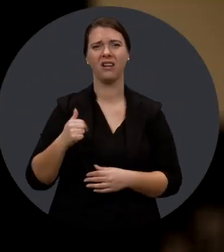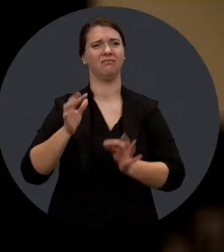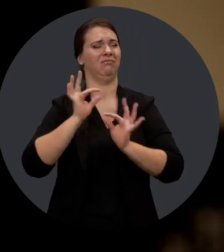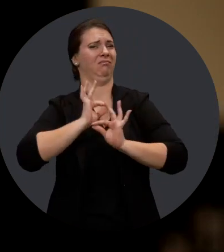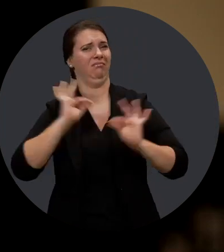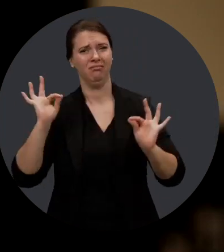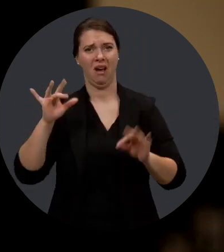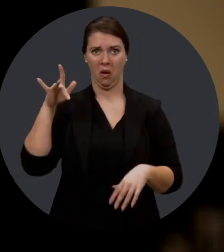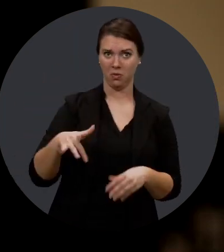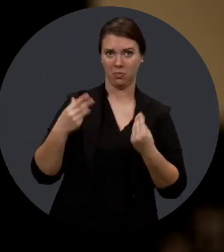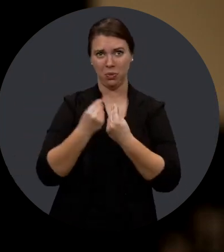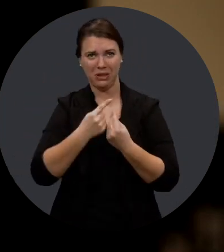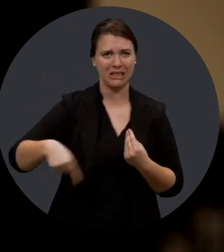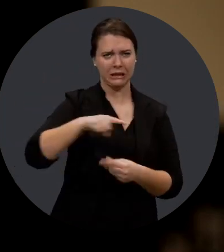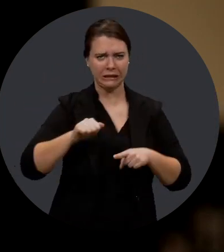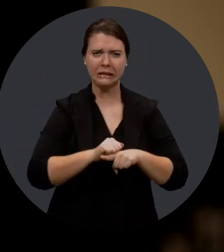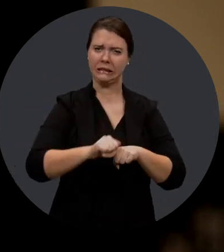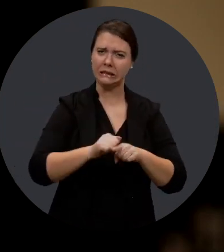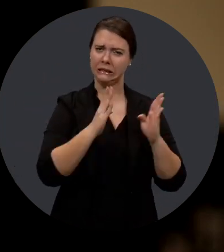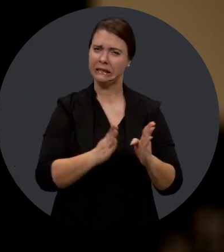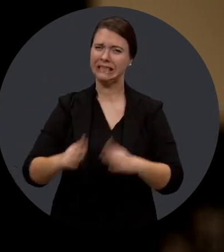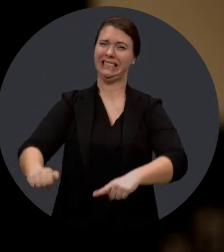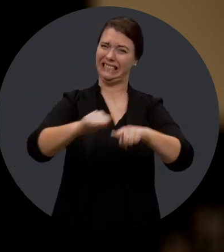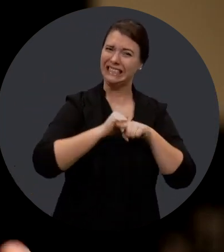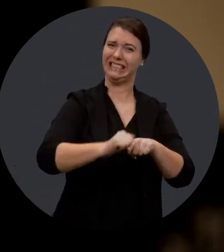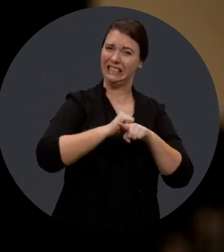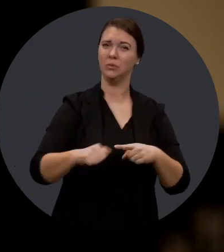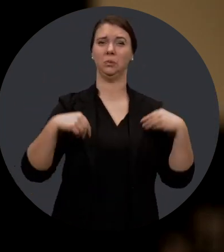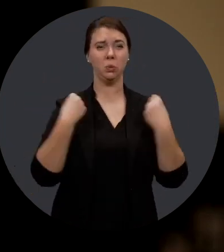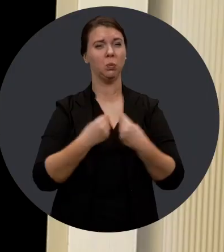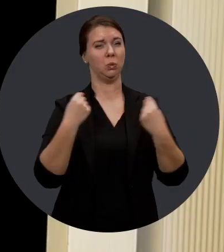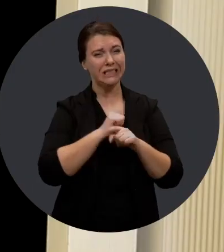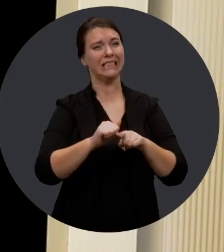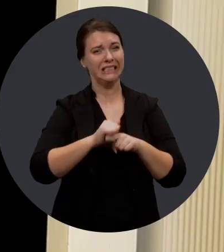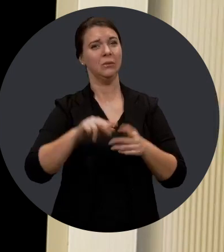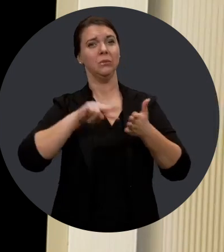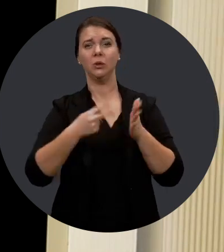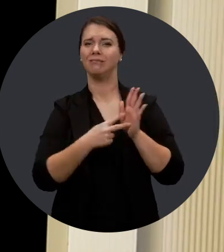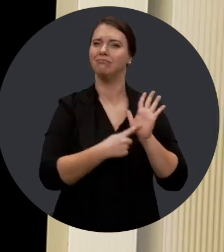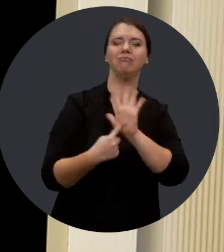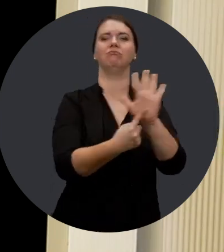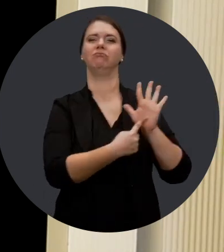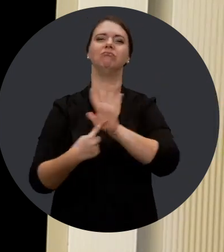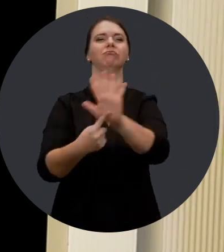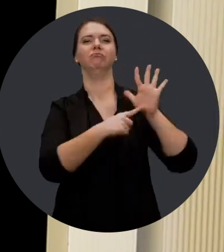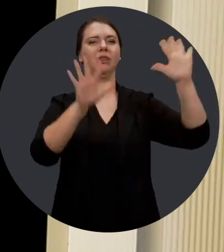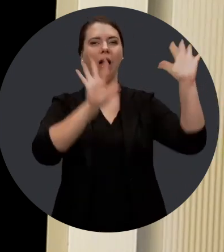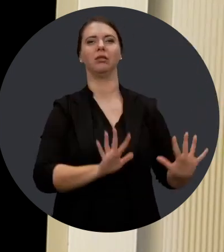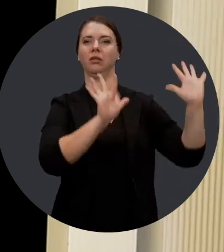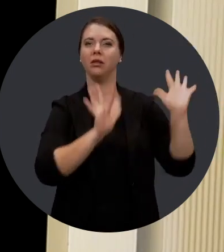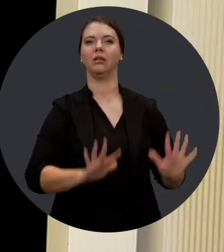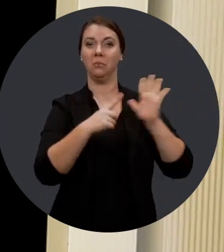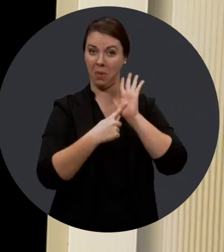vraiment fun, extraordinaire, parce qu'il y a beaucoup de discipline là-dedans. On s'entraîne, on fait beaucoup de répétitions, on faisait